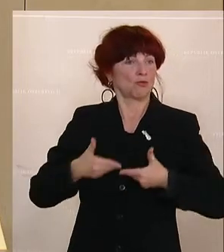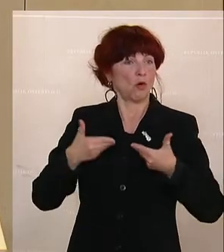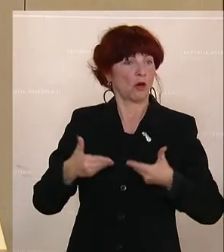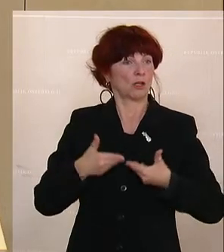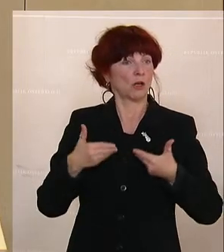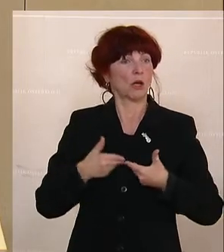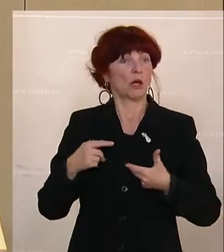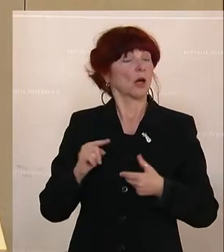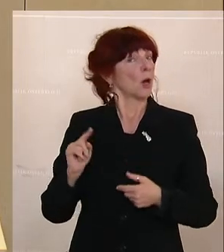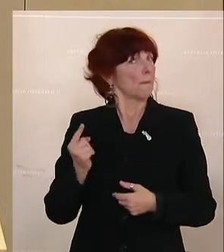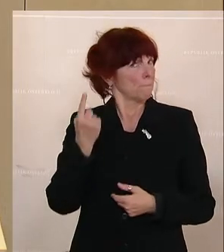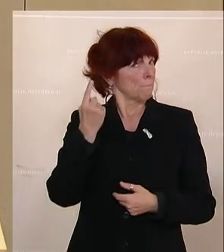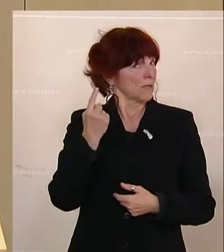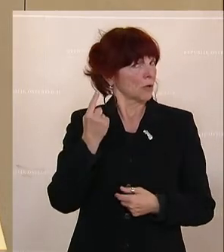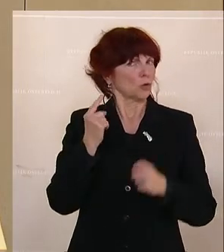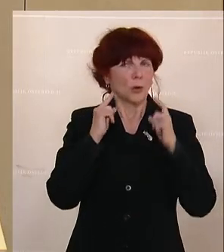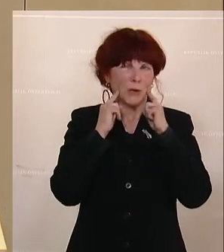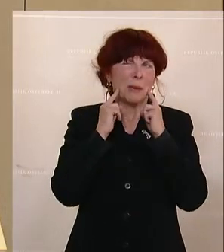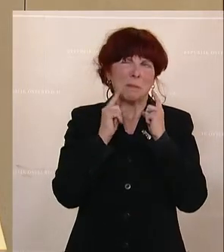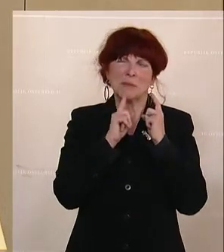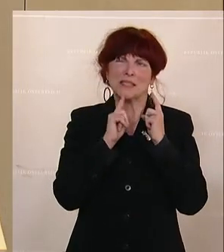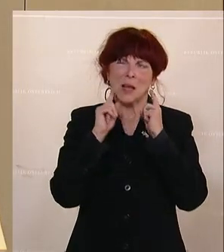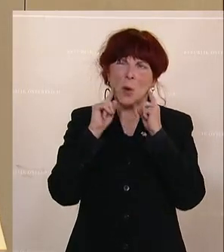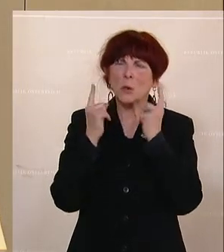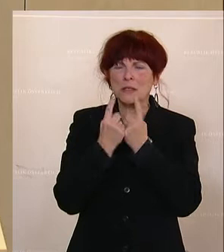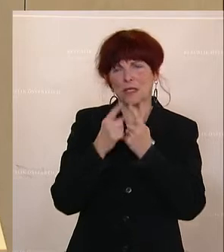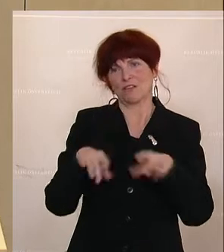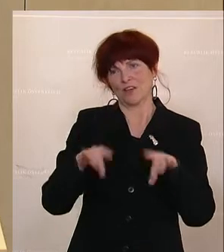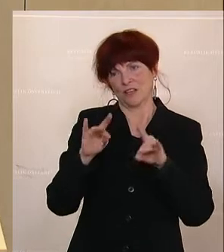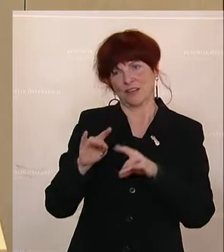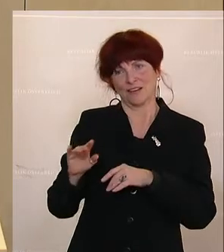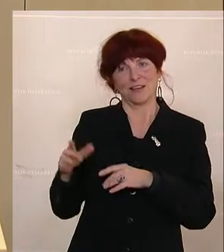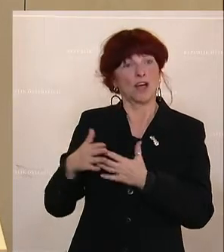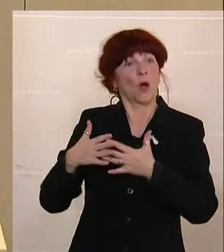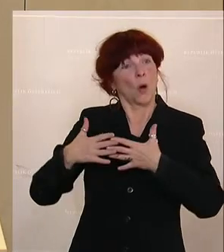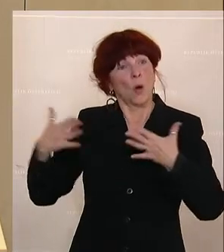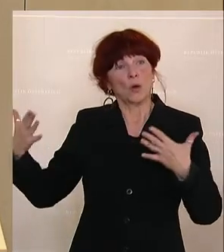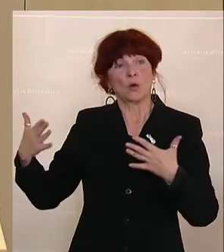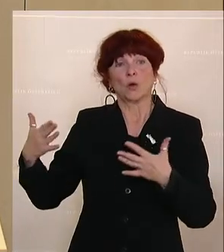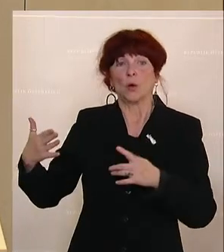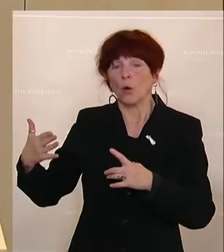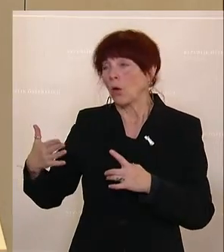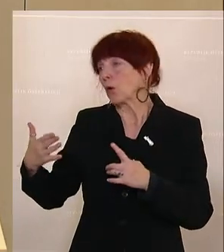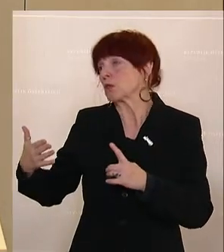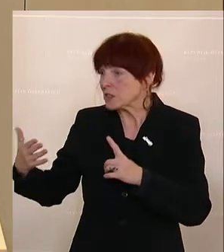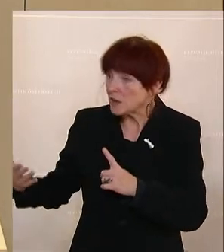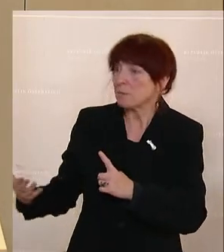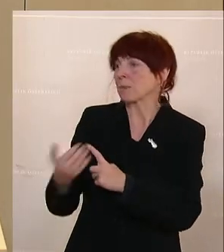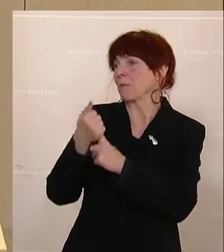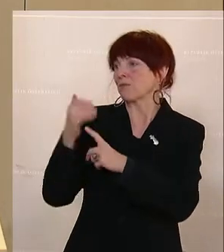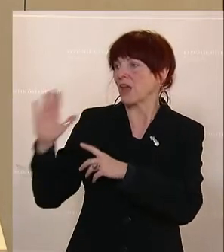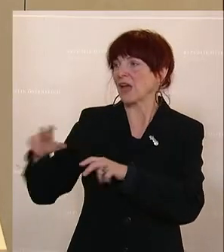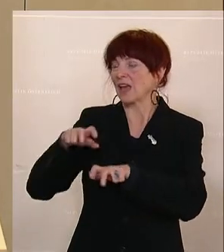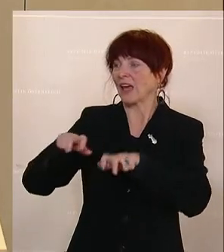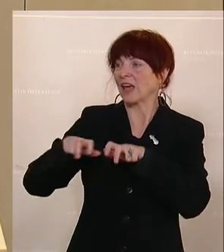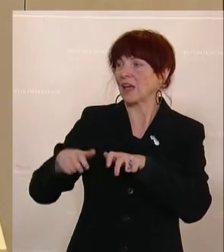besonders bemerkenswert oder auch belustigend finde. Denn Ihre größte Errungenschaft, würde ich sagen, jetzt Ihrer Regierungsbeteiligung, bestand ja